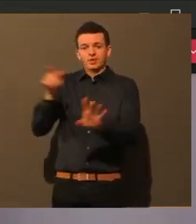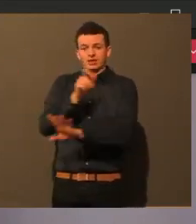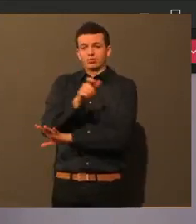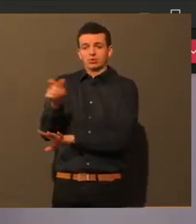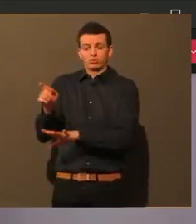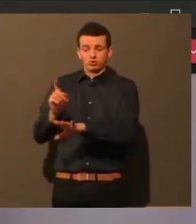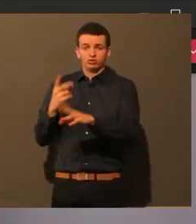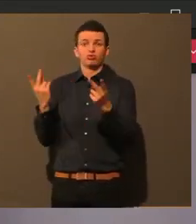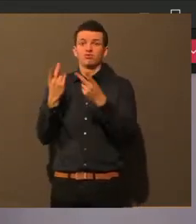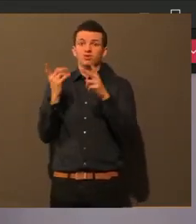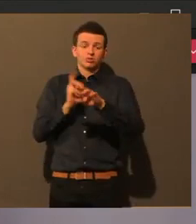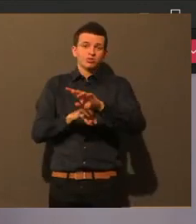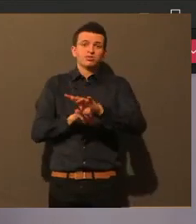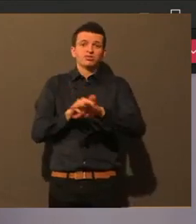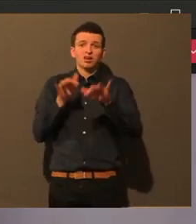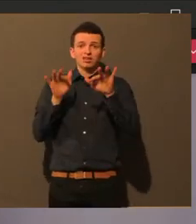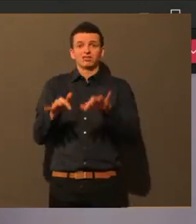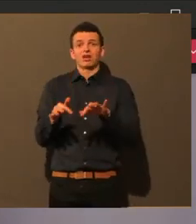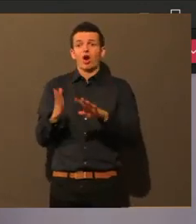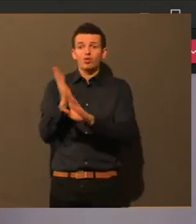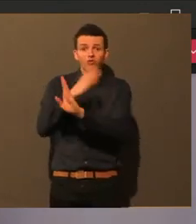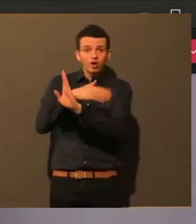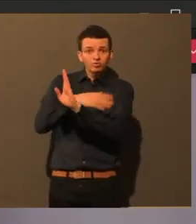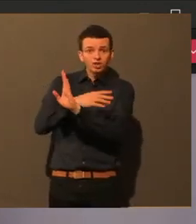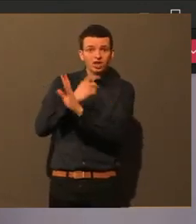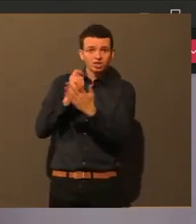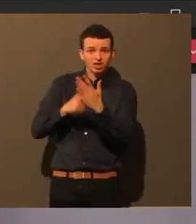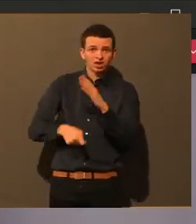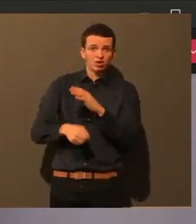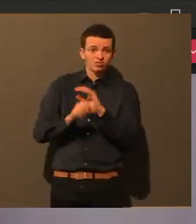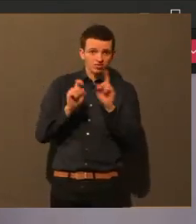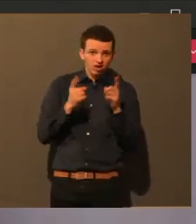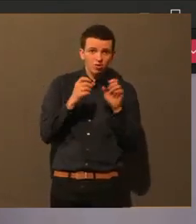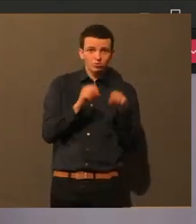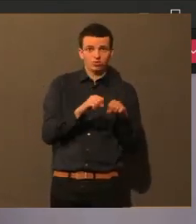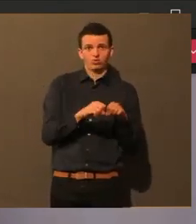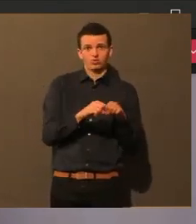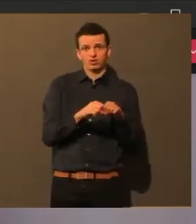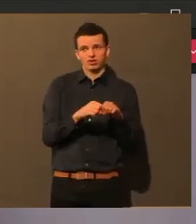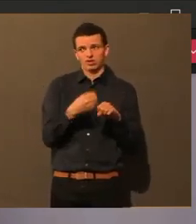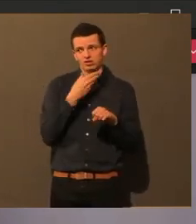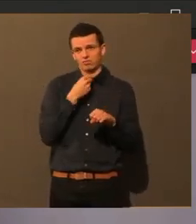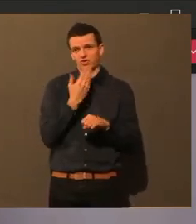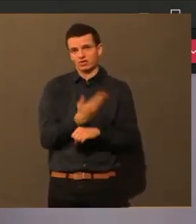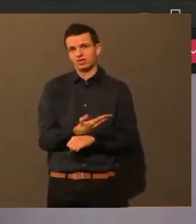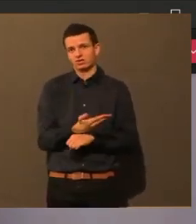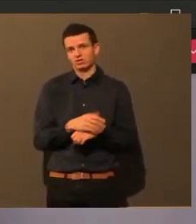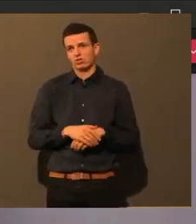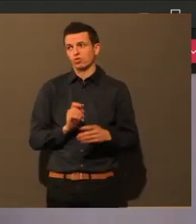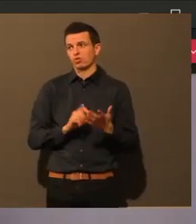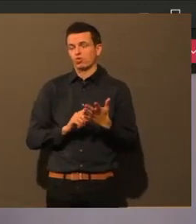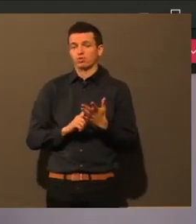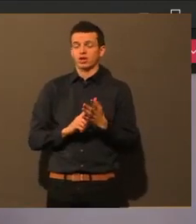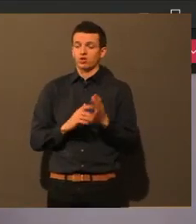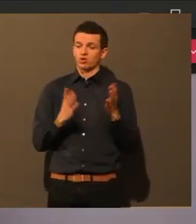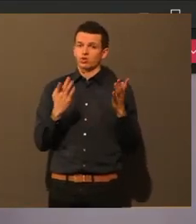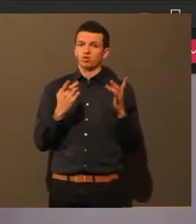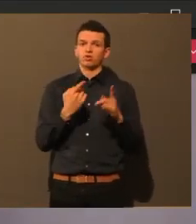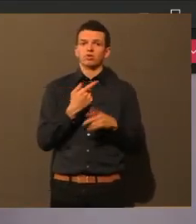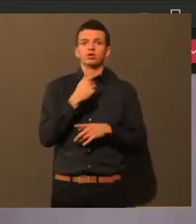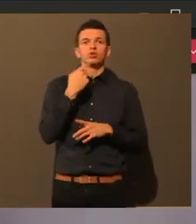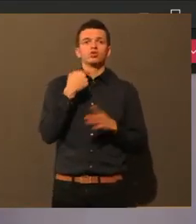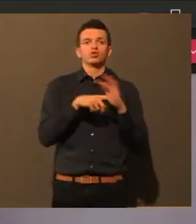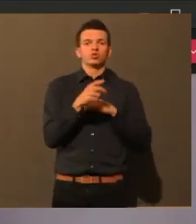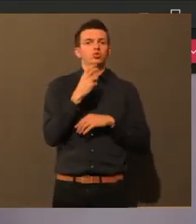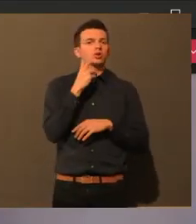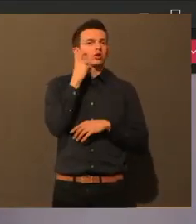Bewusstsein auch der Mitbürger sozusagen ein bisschen einpflanzt, dass die ja sehr gefährdet sind und dadurch andere wieder